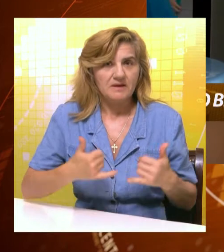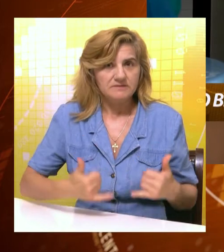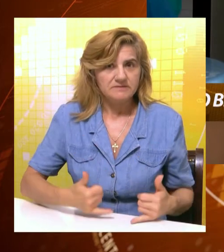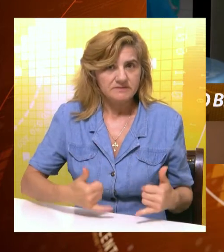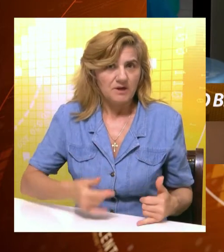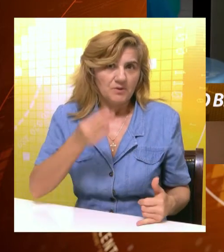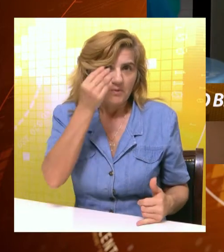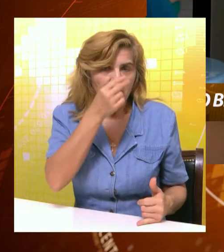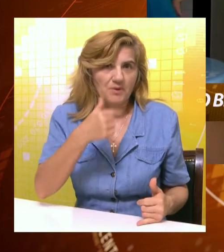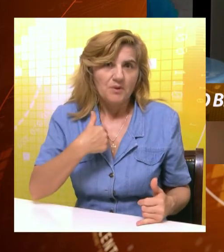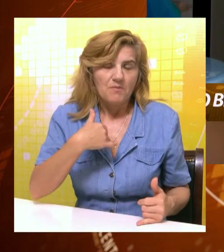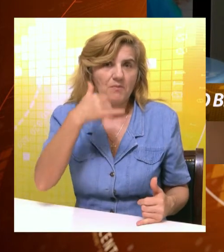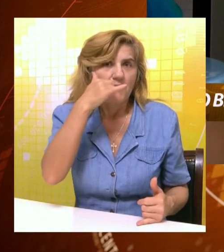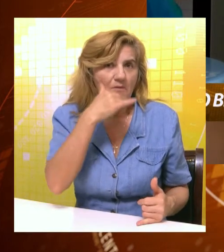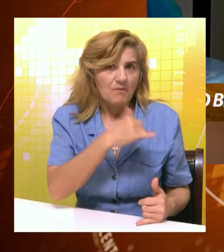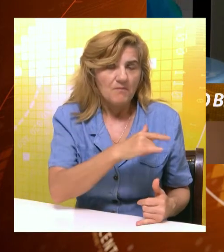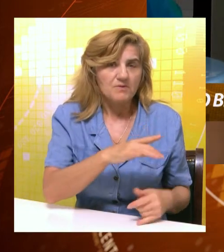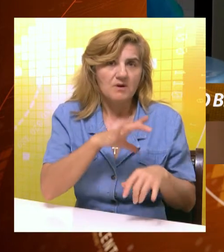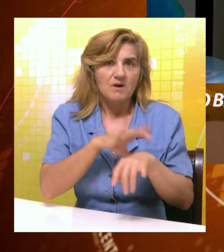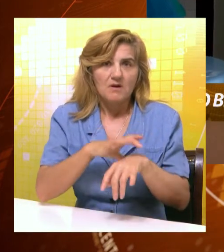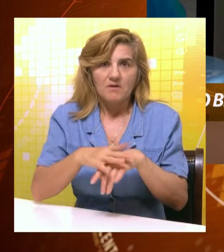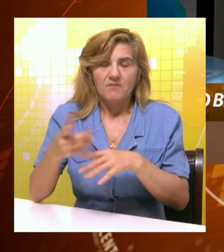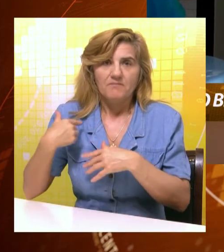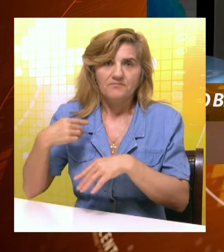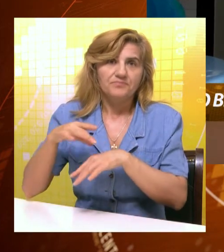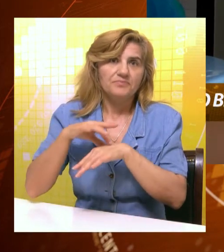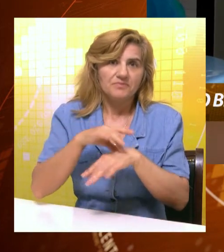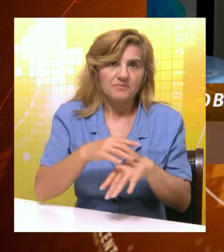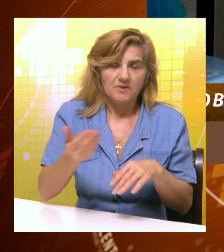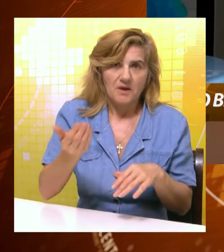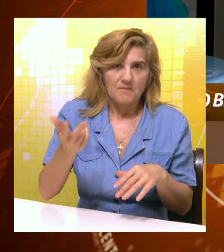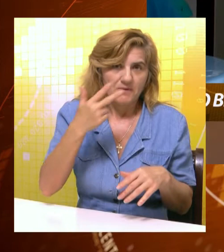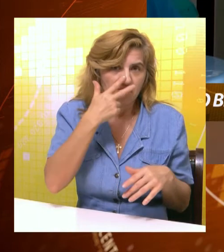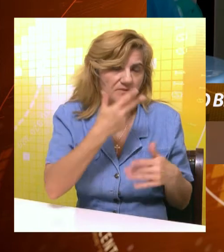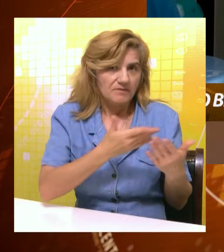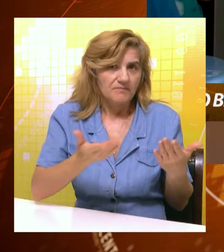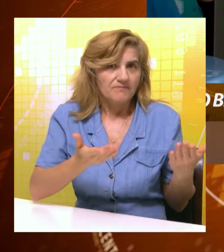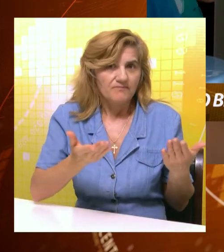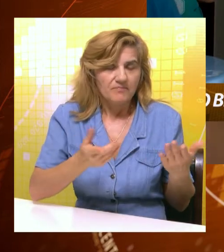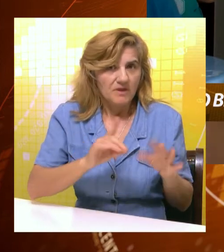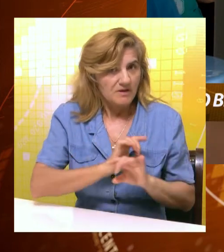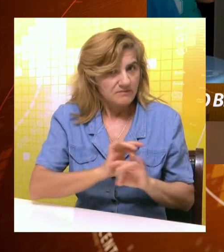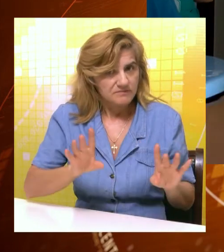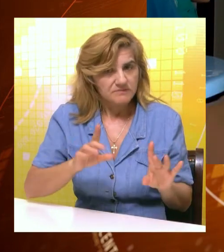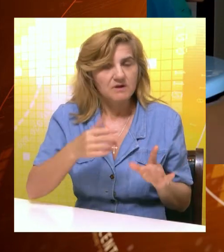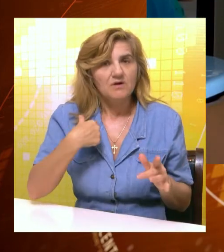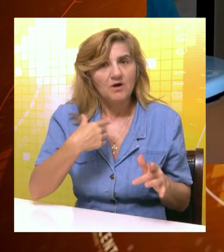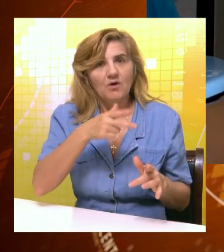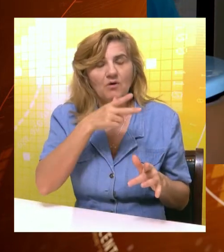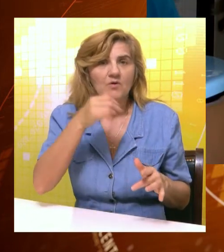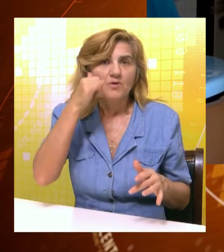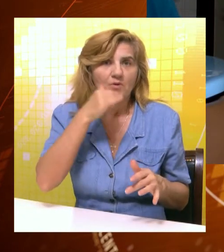nedelju, došli smo na sistematski pregled kod doktorice, zakazan je ranija, ali ćemo i da pitamo sve u vezi